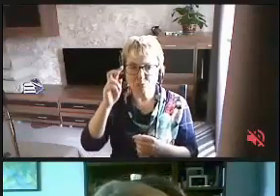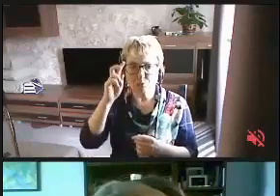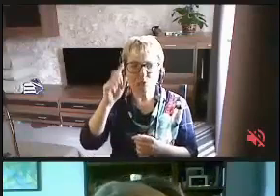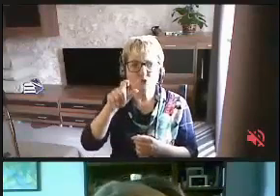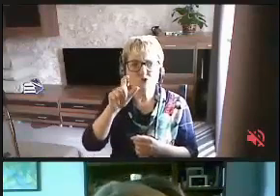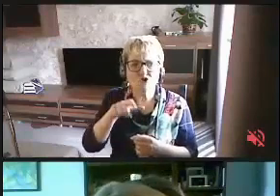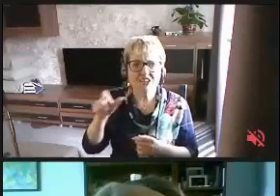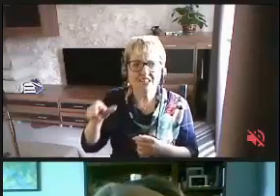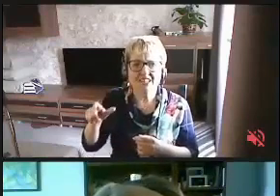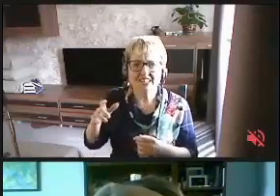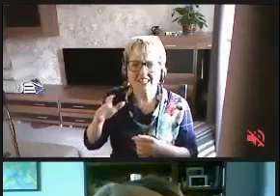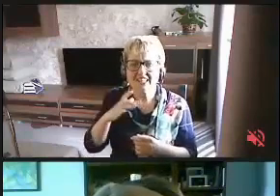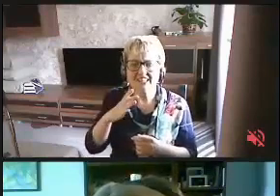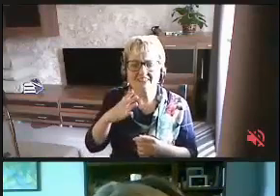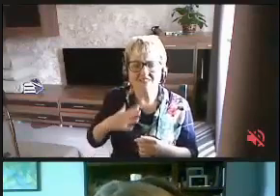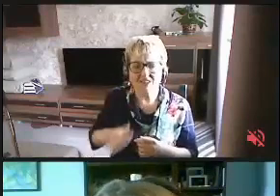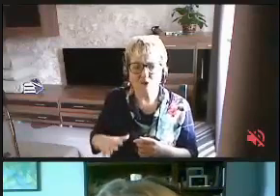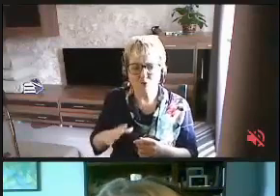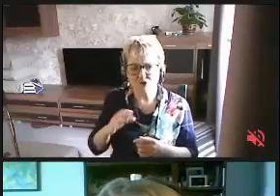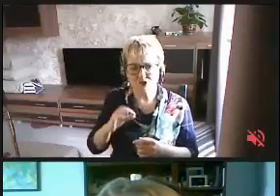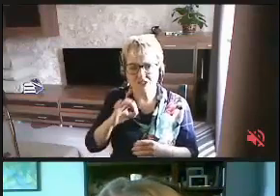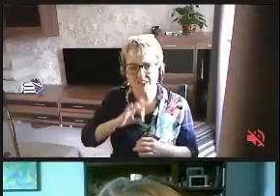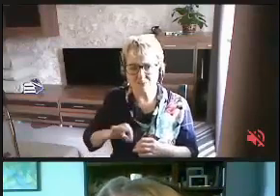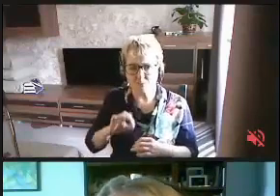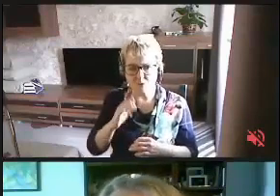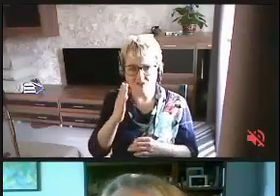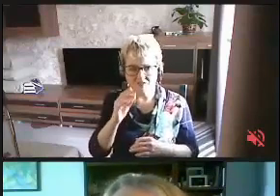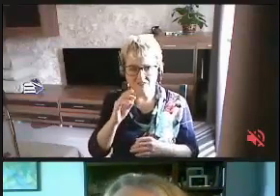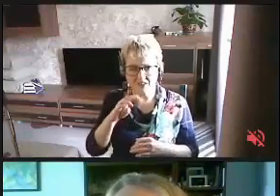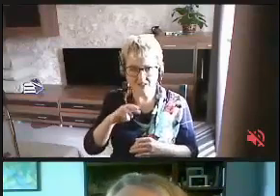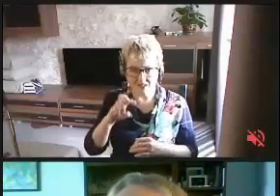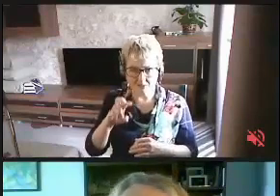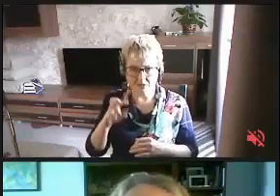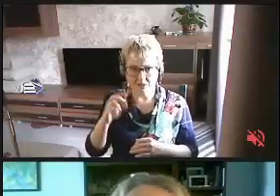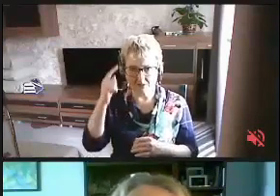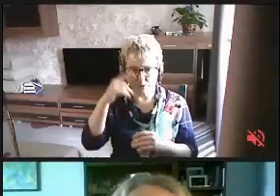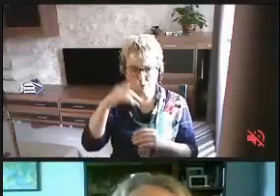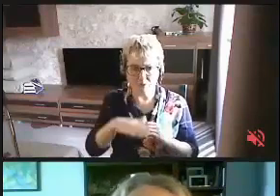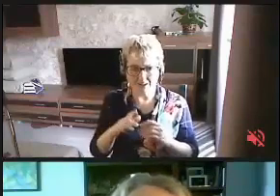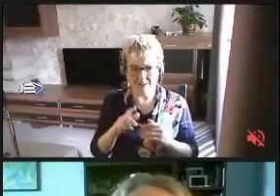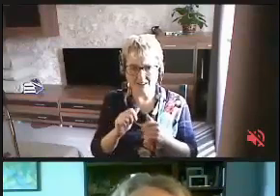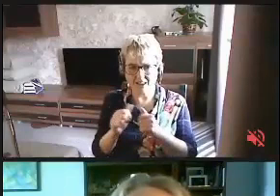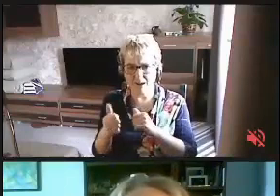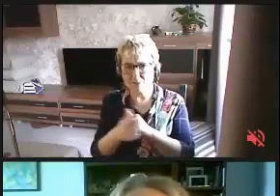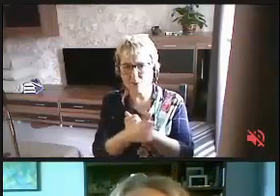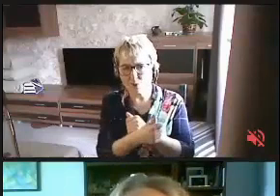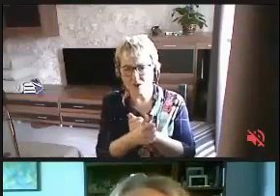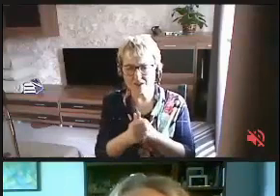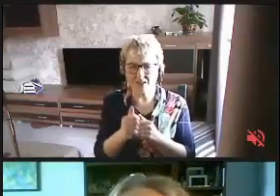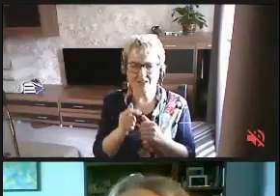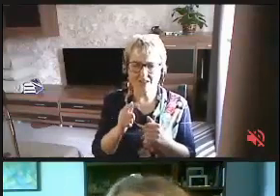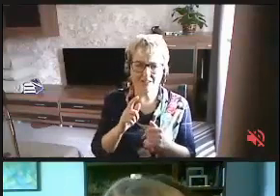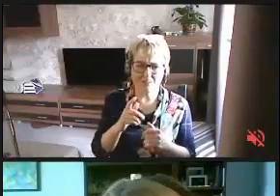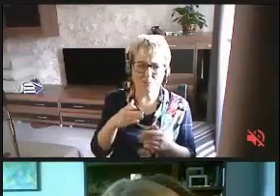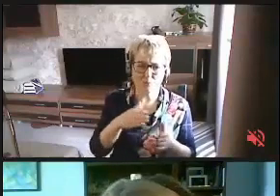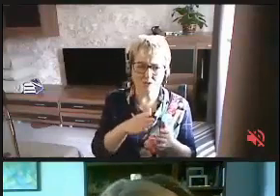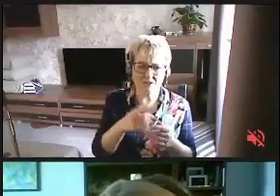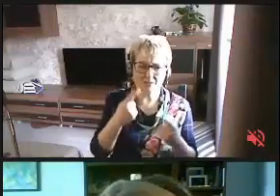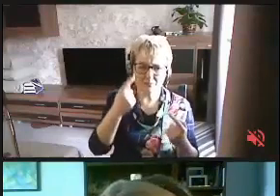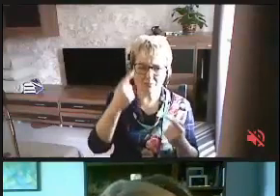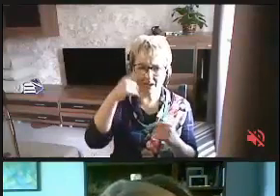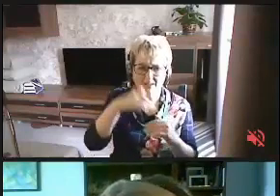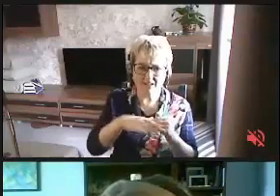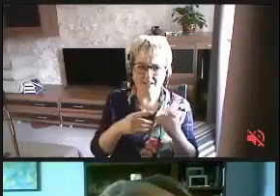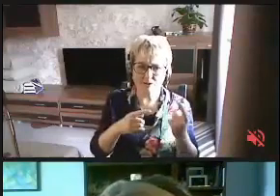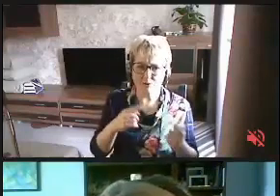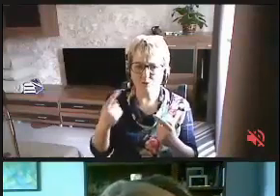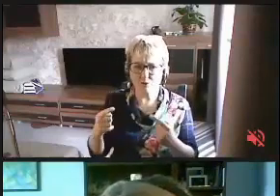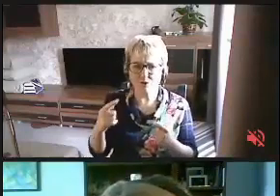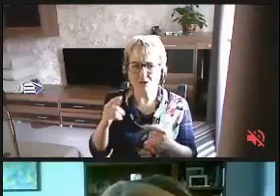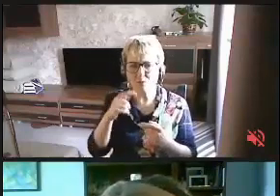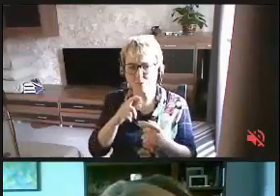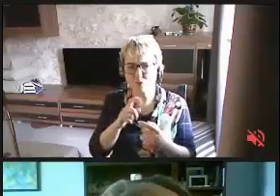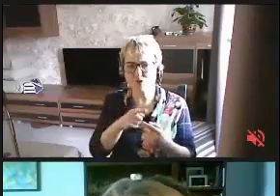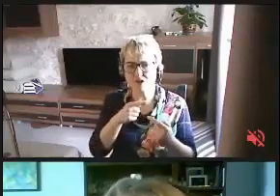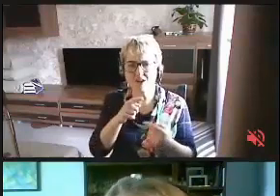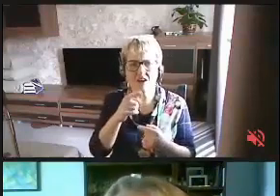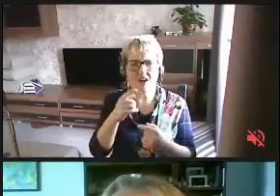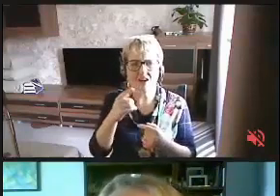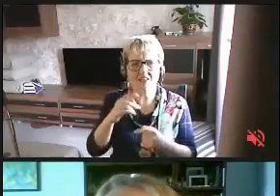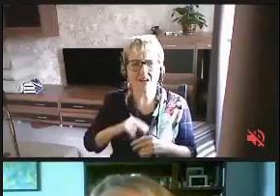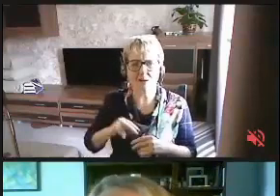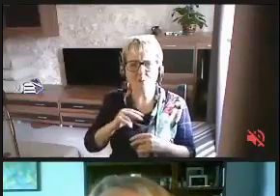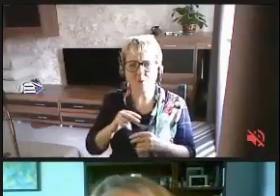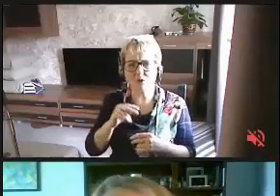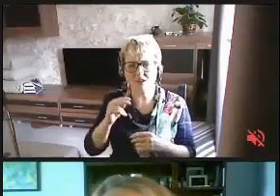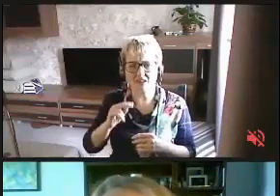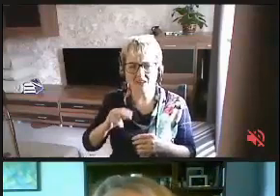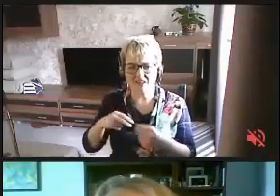вынуждены использовать ВТБ. Ну, понятно, что есть обходные пути, понятно одно, понятно другое, если упереться, то можно попадаться со своим работодателем